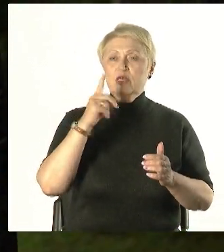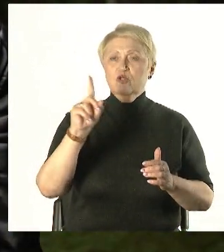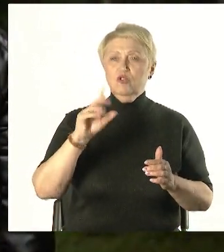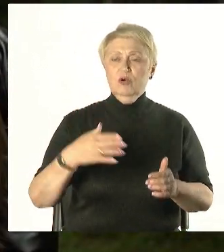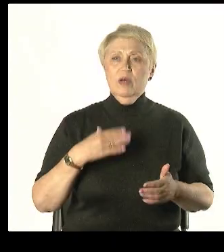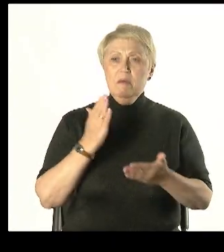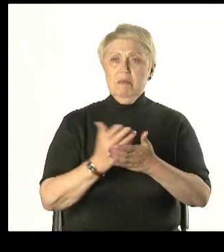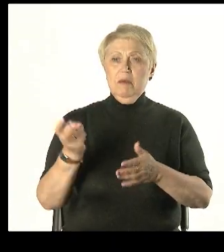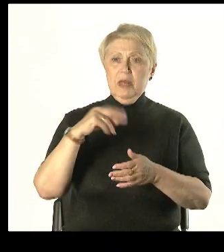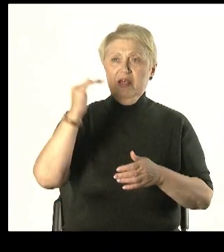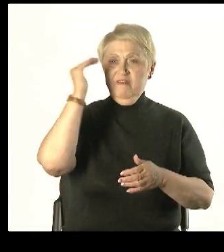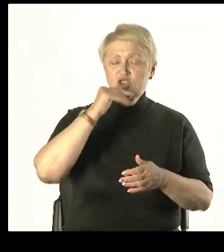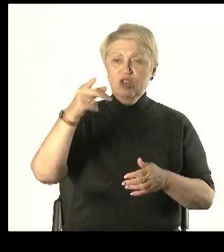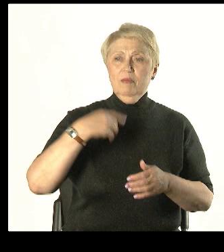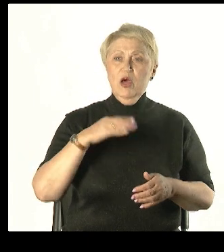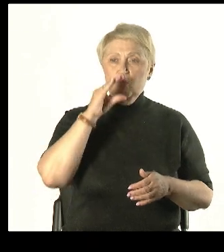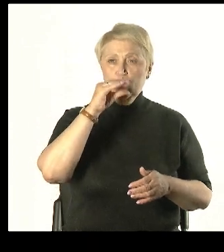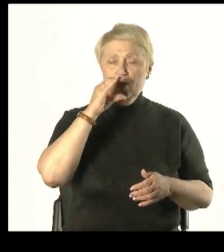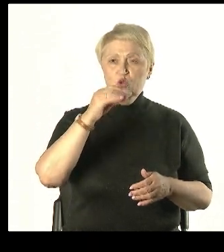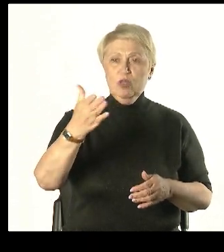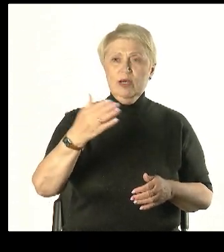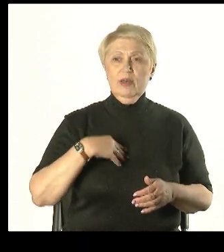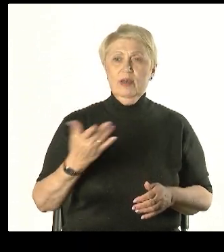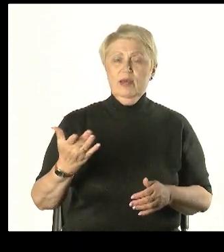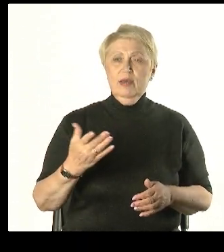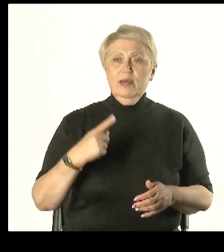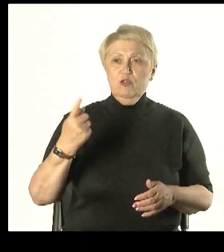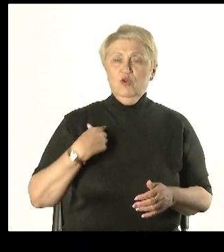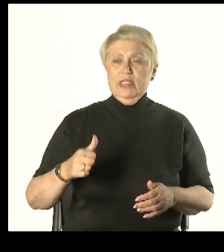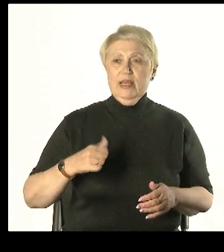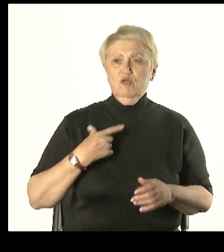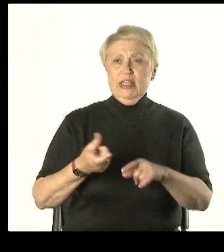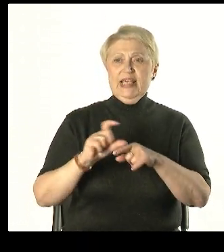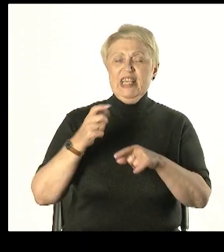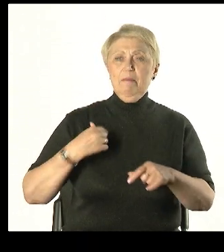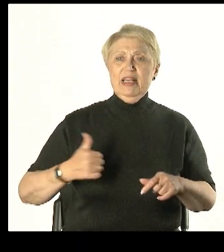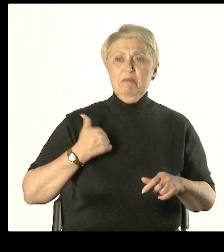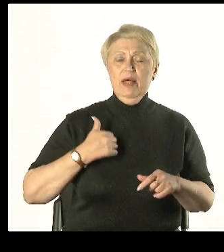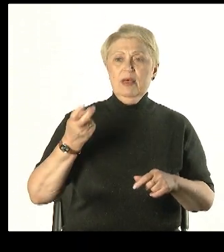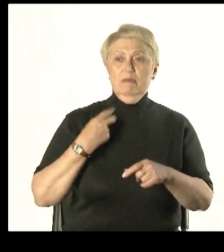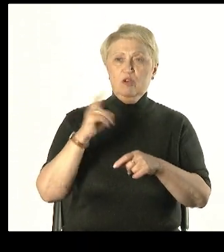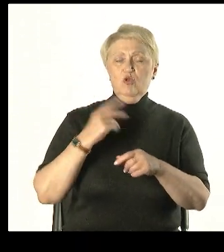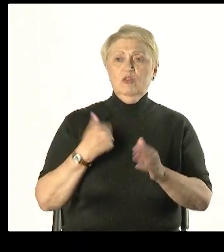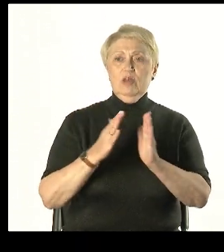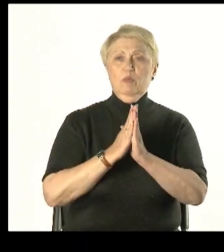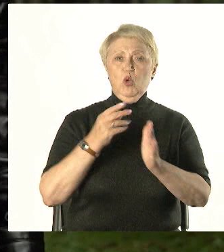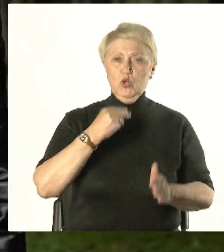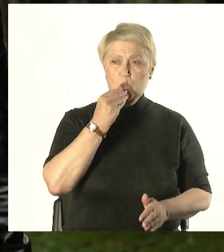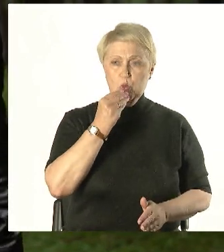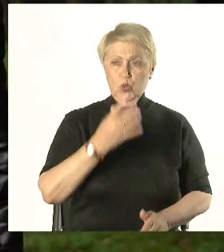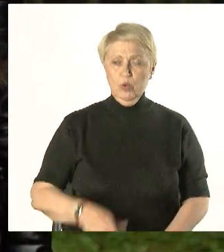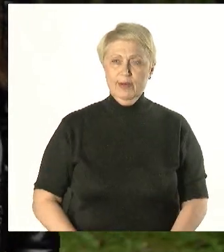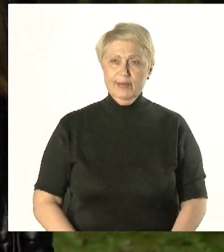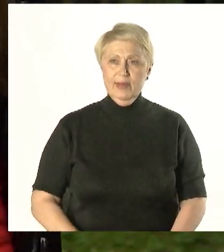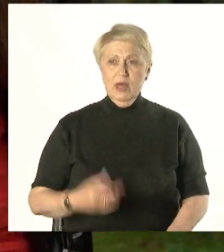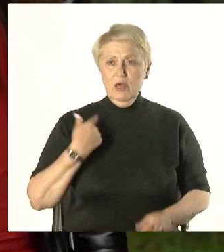лисенок вечером выходит, по всей видимости, одного из семи, самый смелый, и выпрашивает еду. Поэтому речи о том,